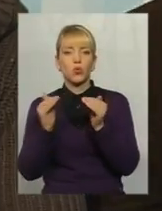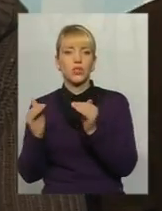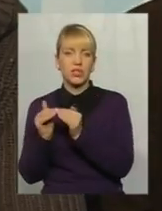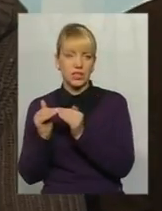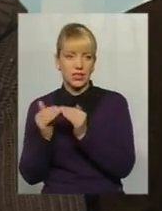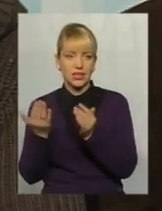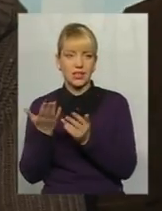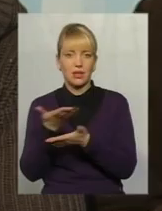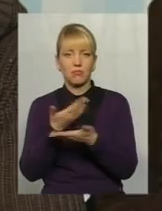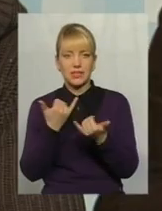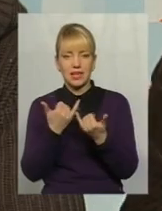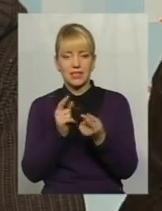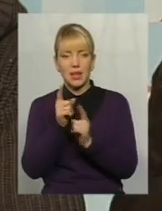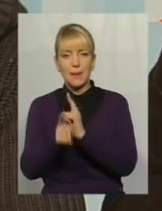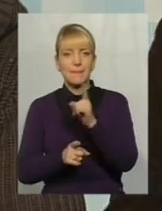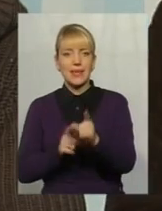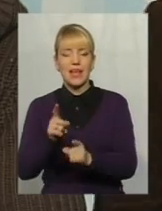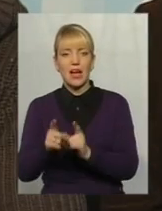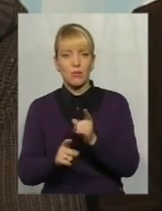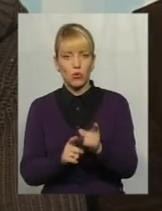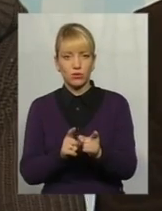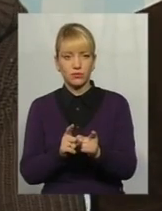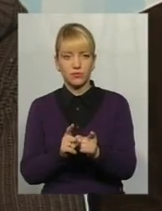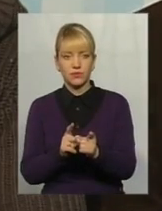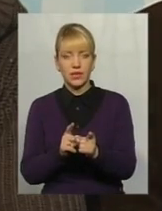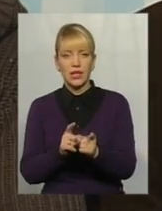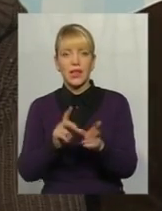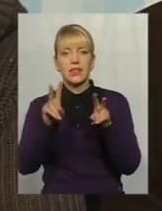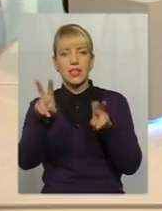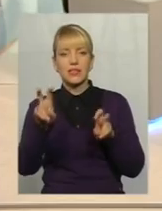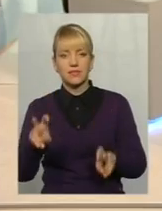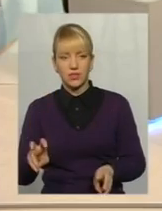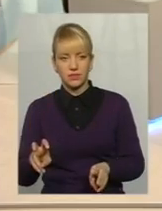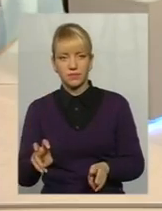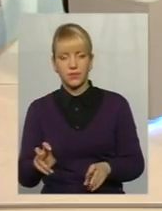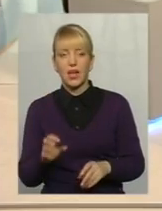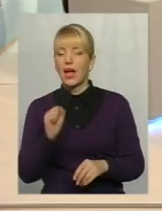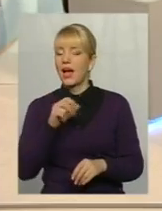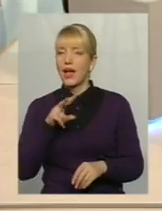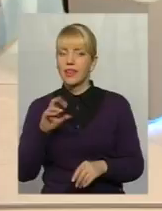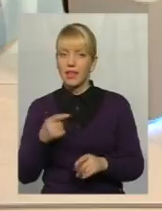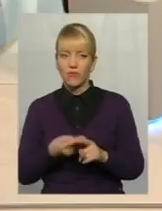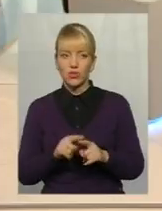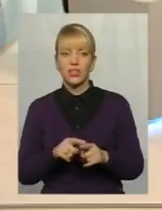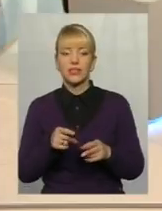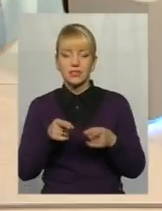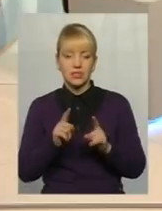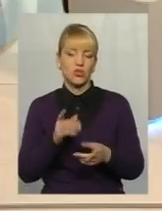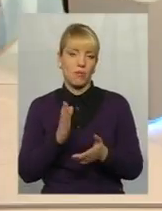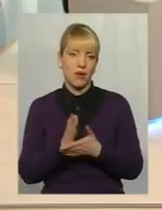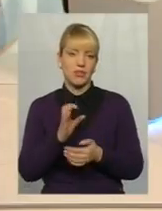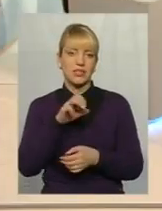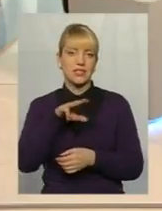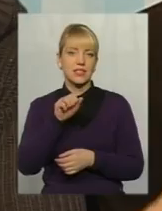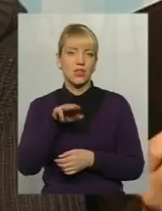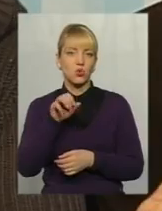зараз міняємо назви їх, але вони дійсно мають статус, тому що вони